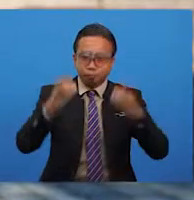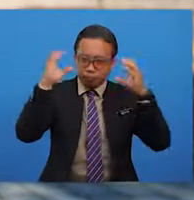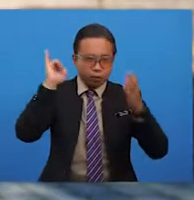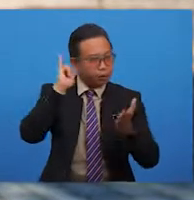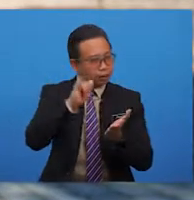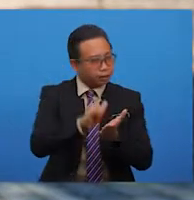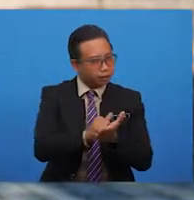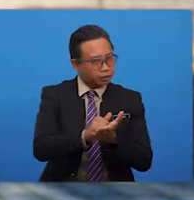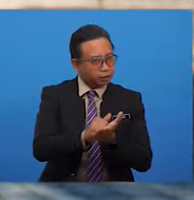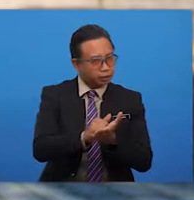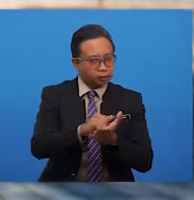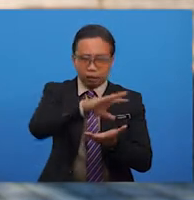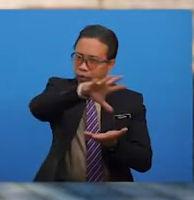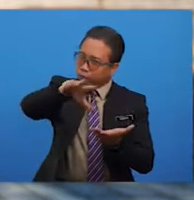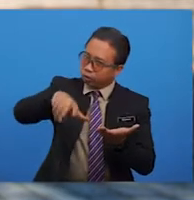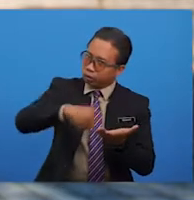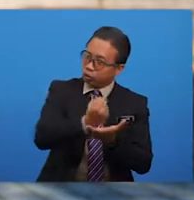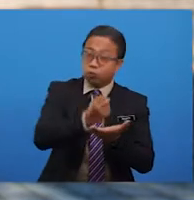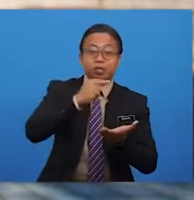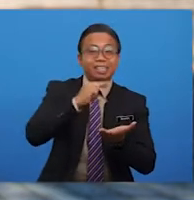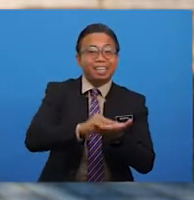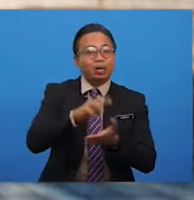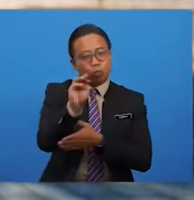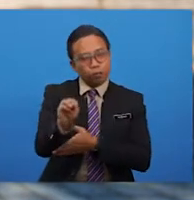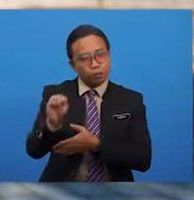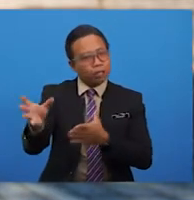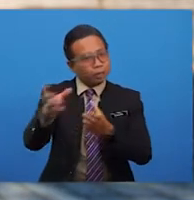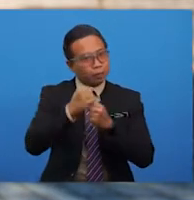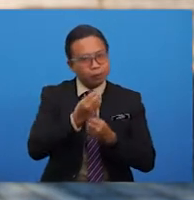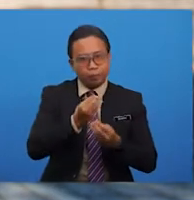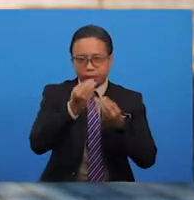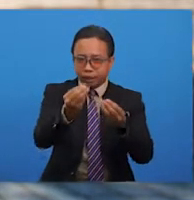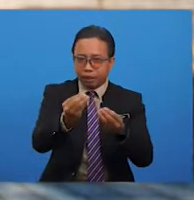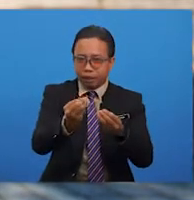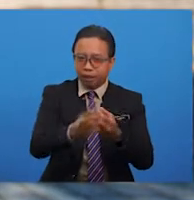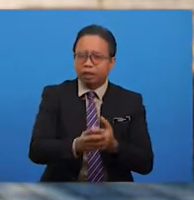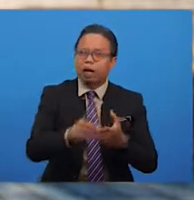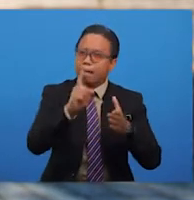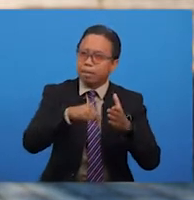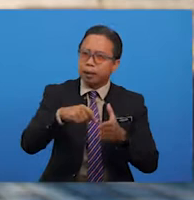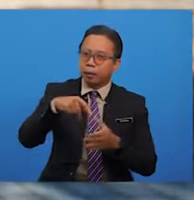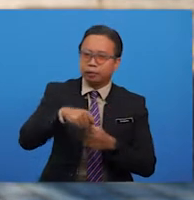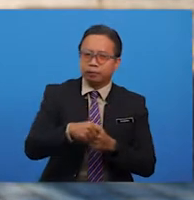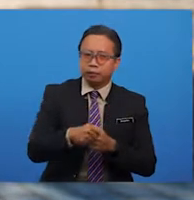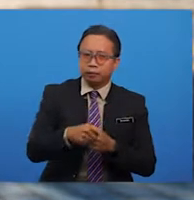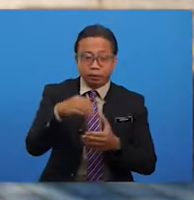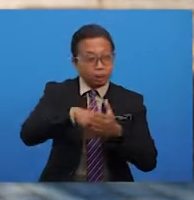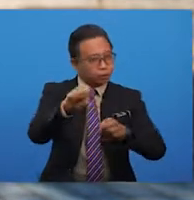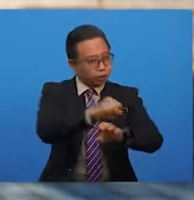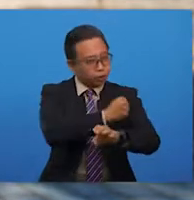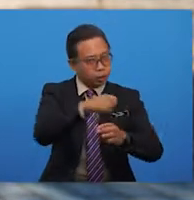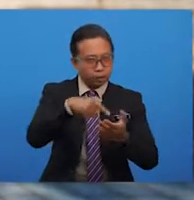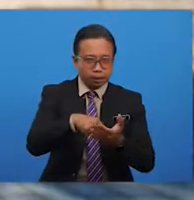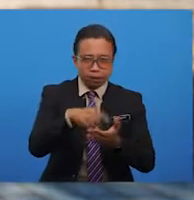Cikgu yakin daripada nilai-nilai ini murid-murid dapat memberikan pengajaran yang terkandung dalam sajak ini.